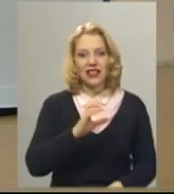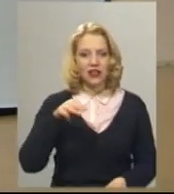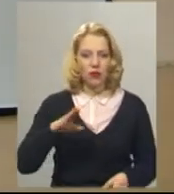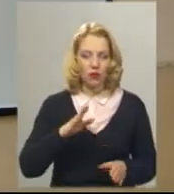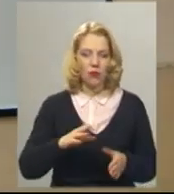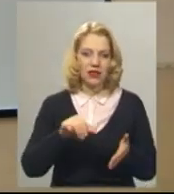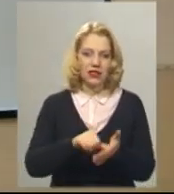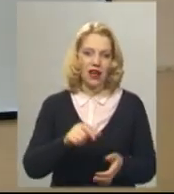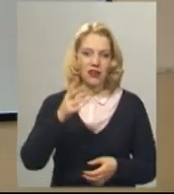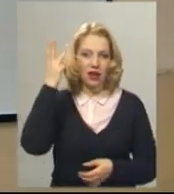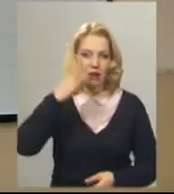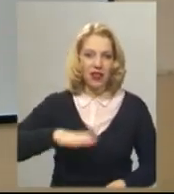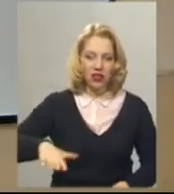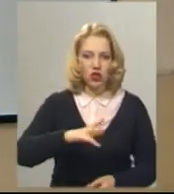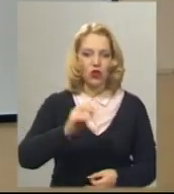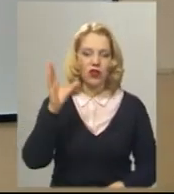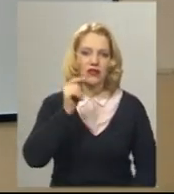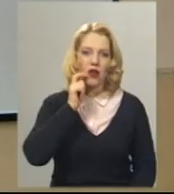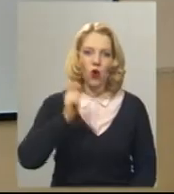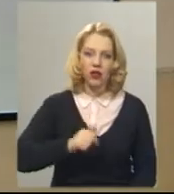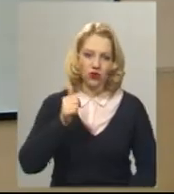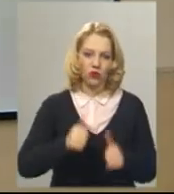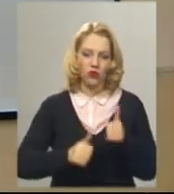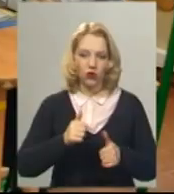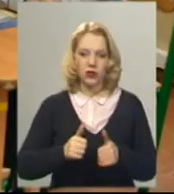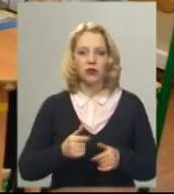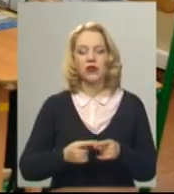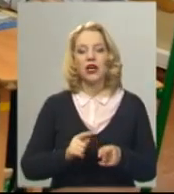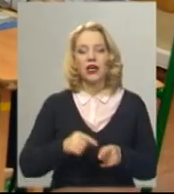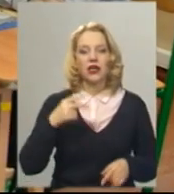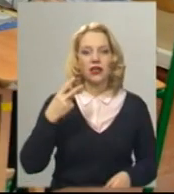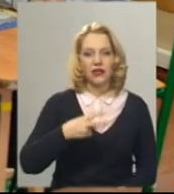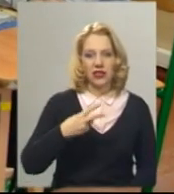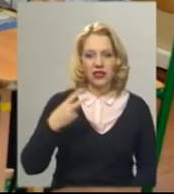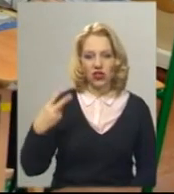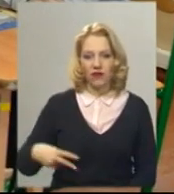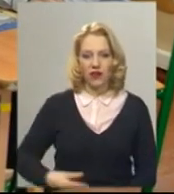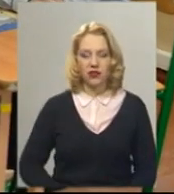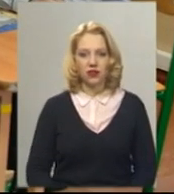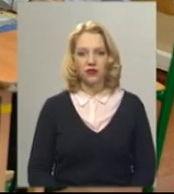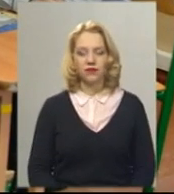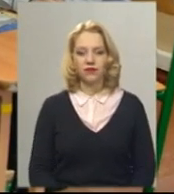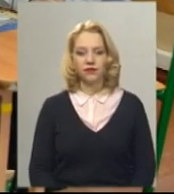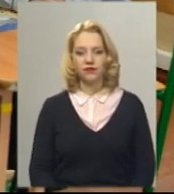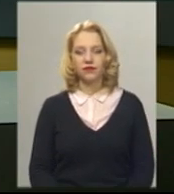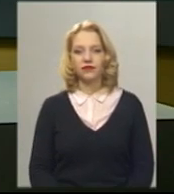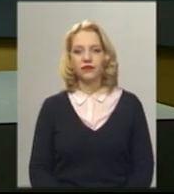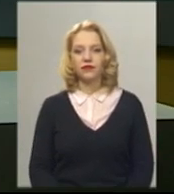Хмельничину на всеукраїнському конкурсі «Учитель року-2020». Анастасія Збродова, Юрій Чорний, новини на Суспільному, Хмельниччина.